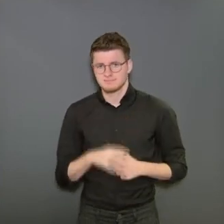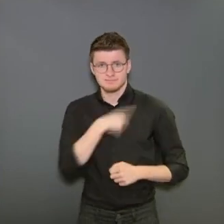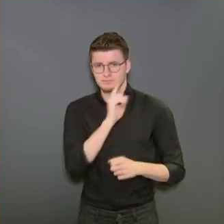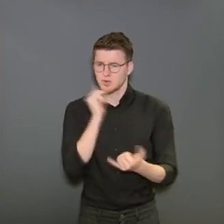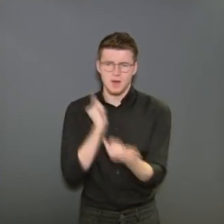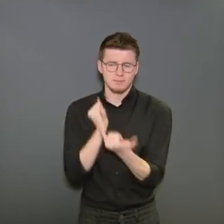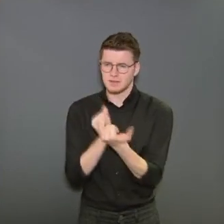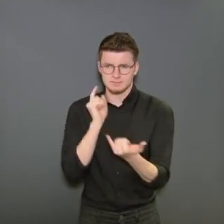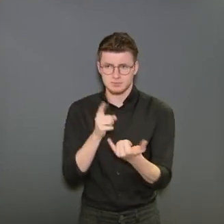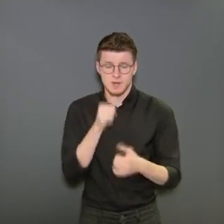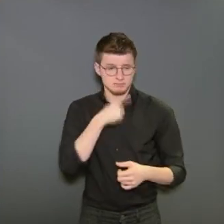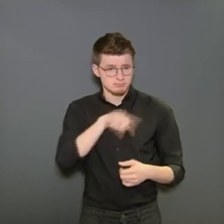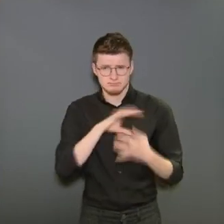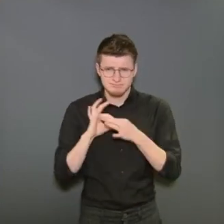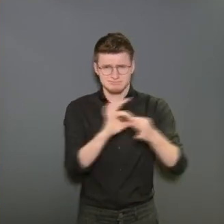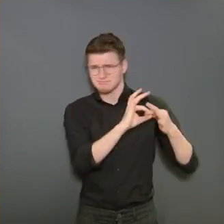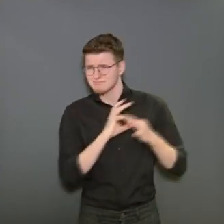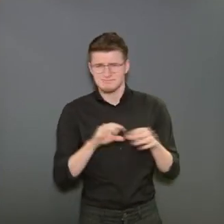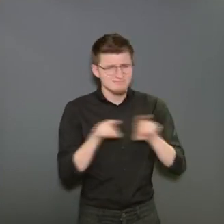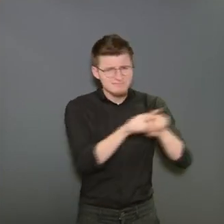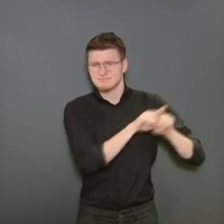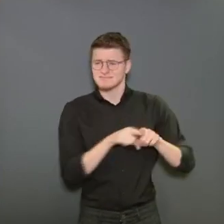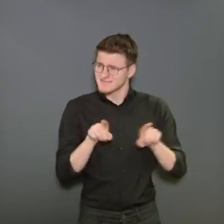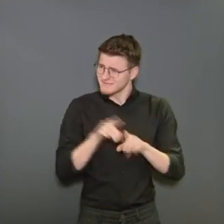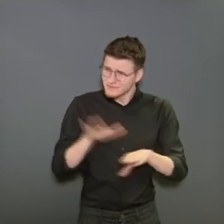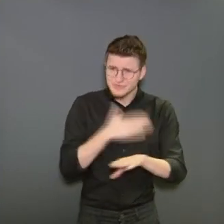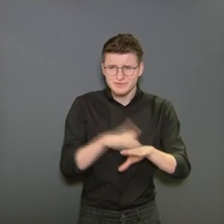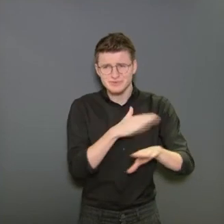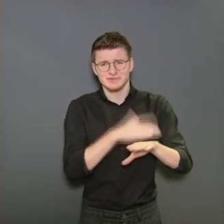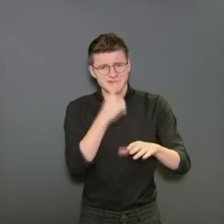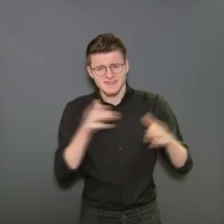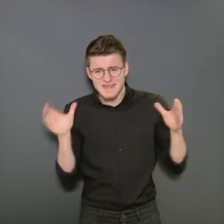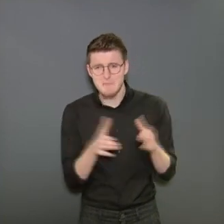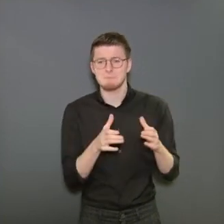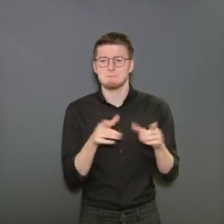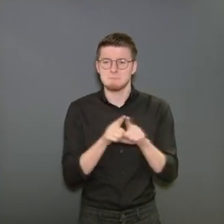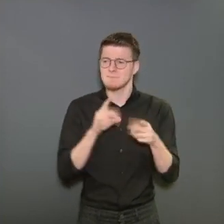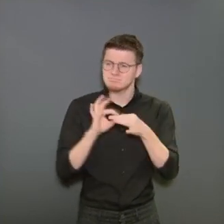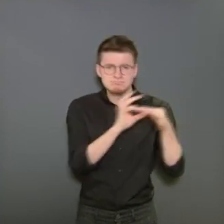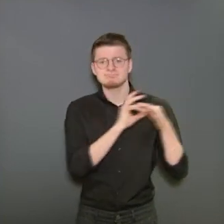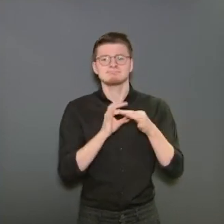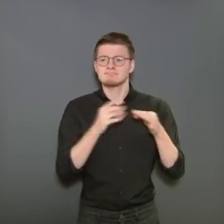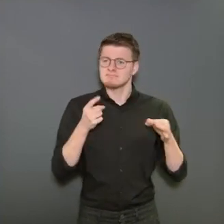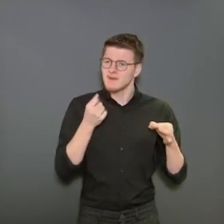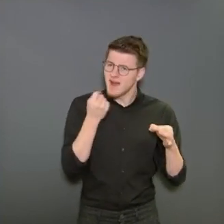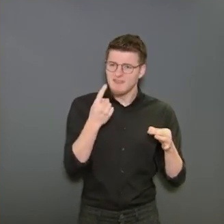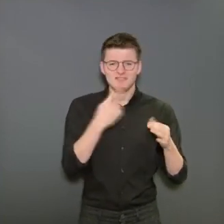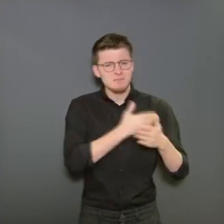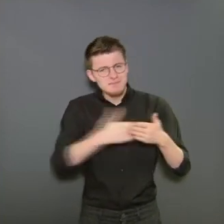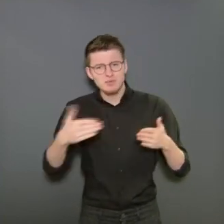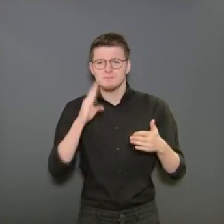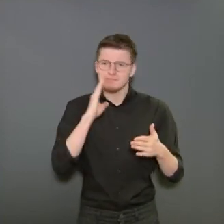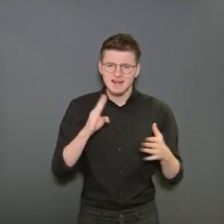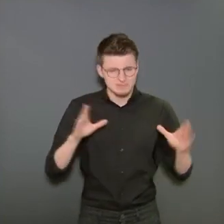comportement, en faisant preuve de solidarité, en agissant tous dans le même sens, en constituant une